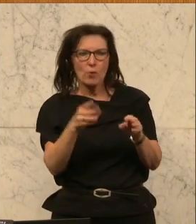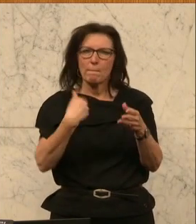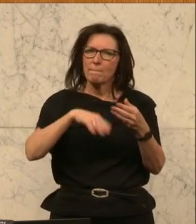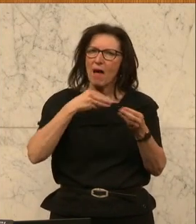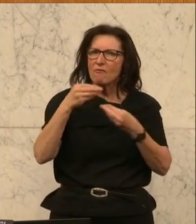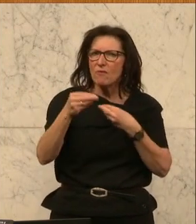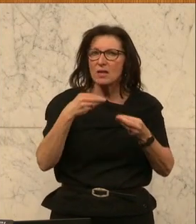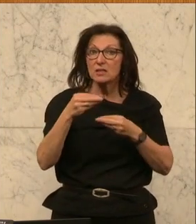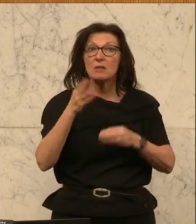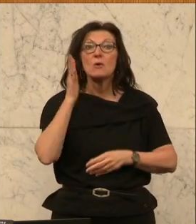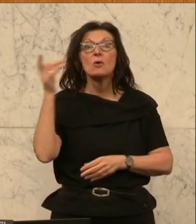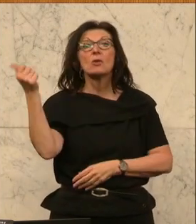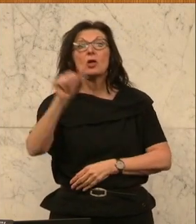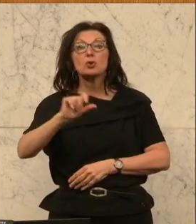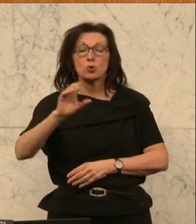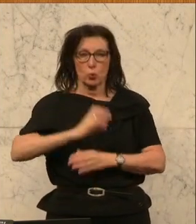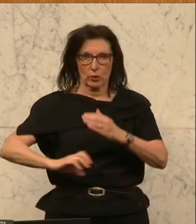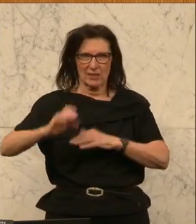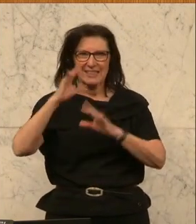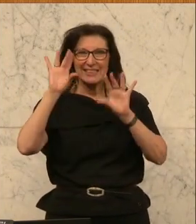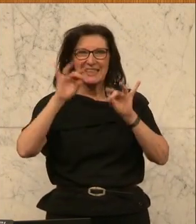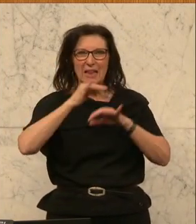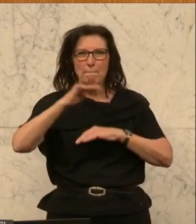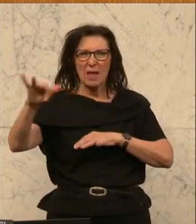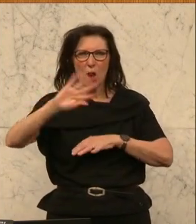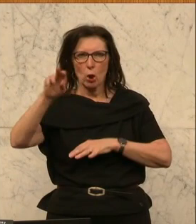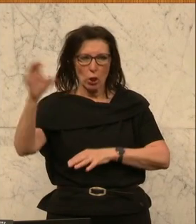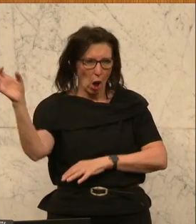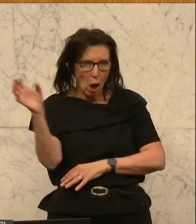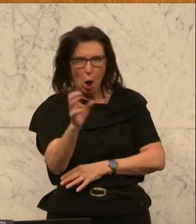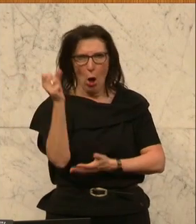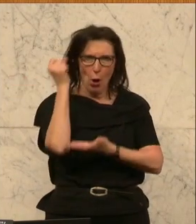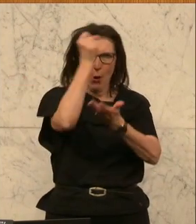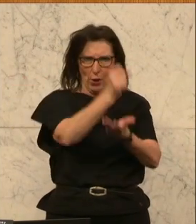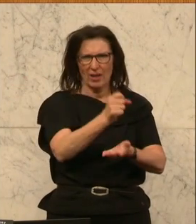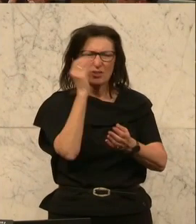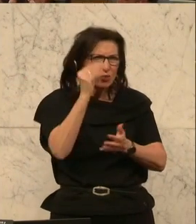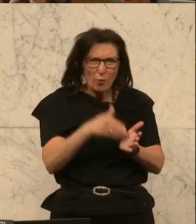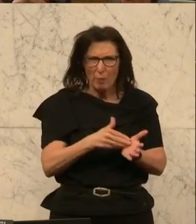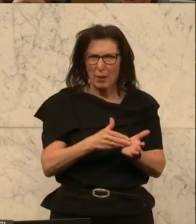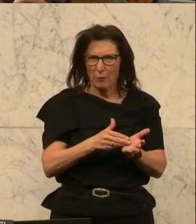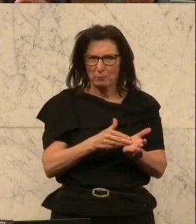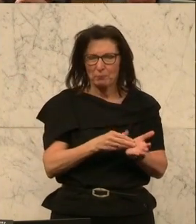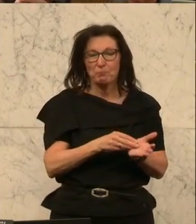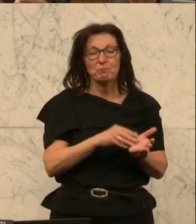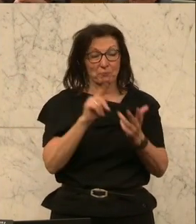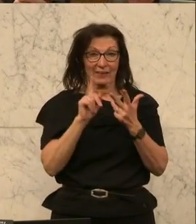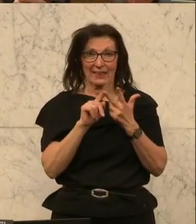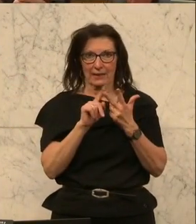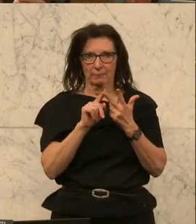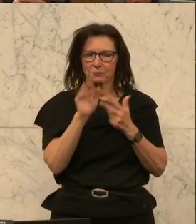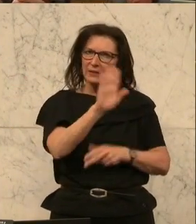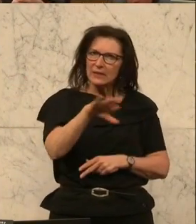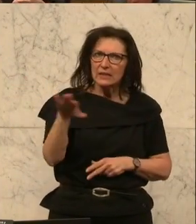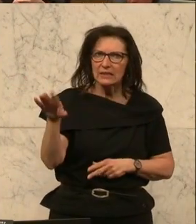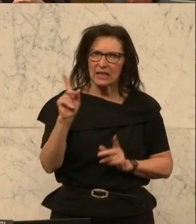Zusatzressourcen, 10 Millionen Euro, die können die Schulen gut brauchen. Drittens, Kinder sollen natürlich